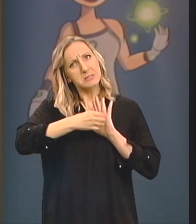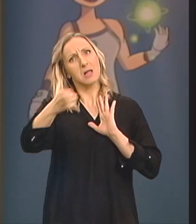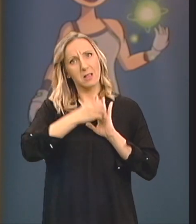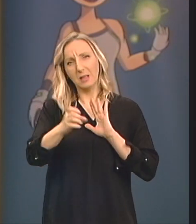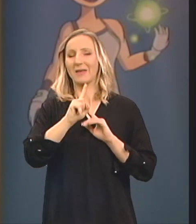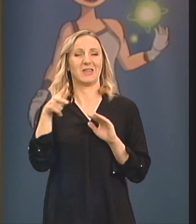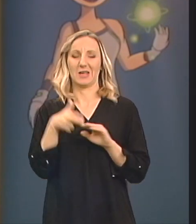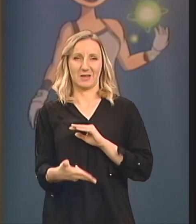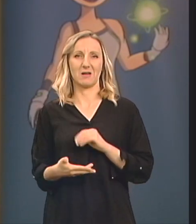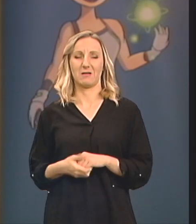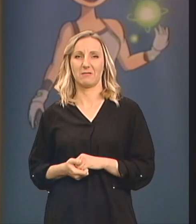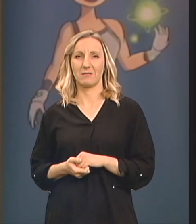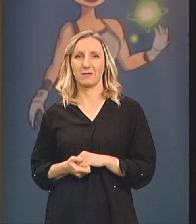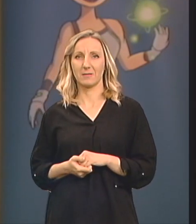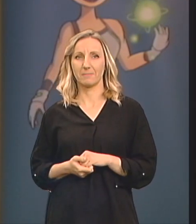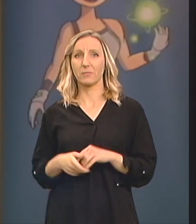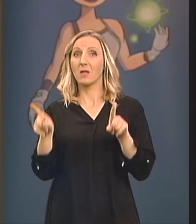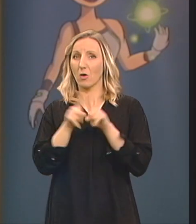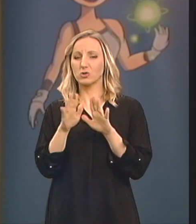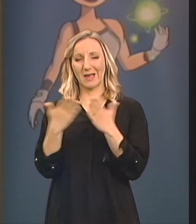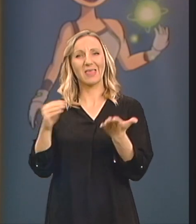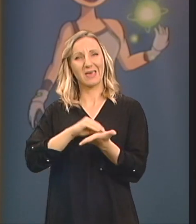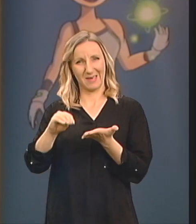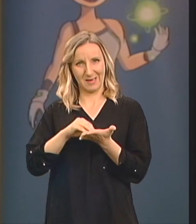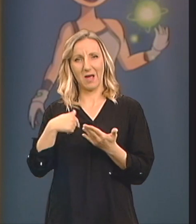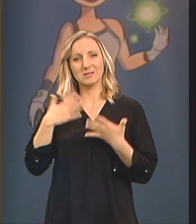Također htjela sam knjigom da poručim da